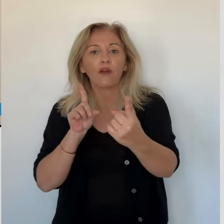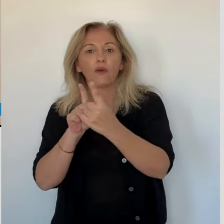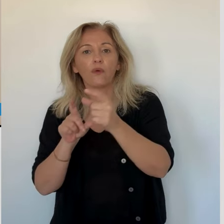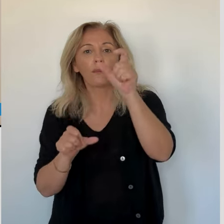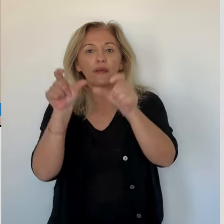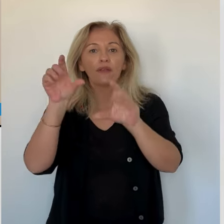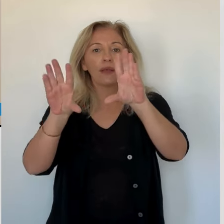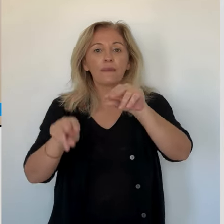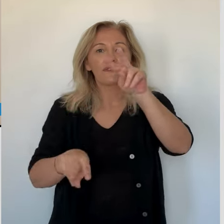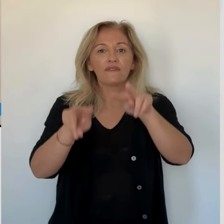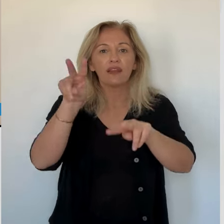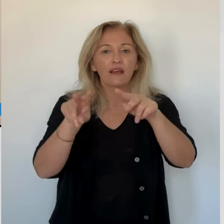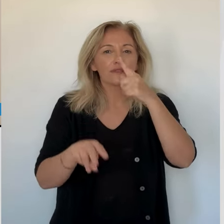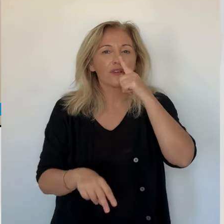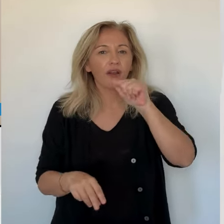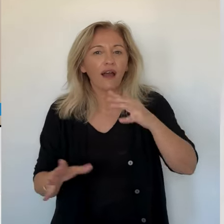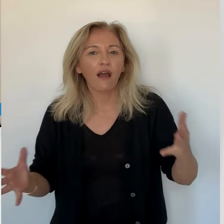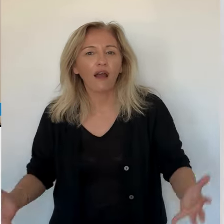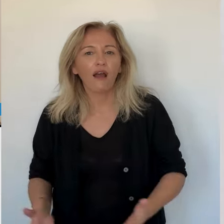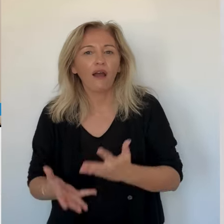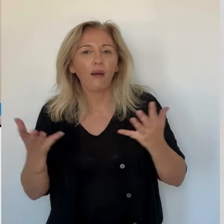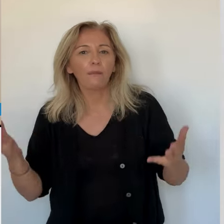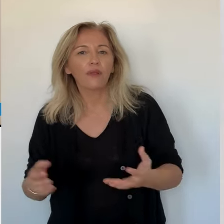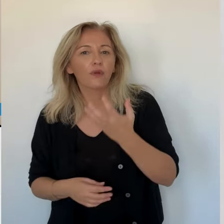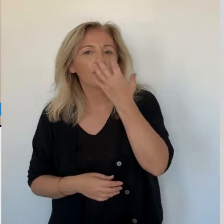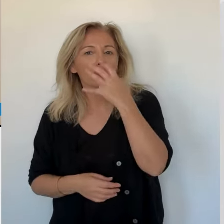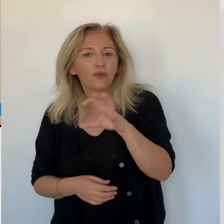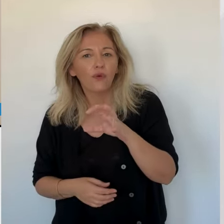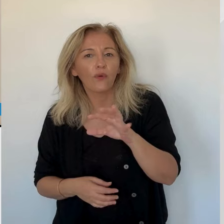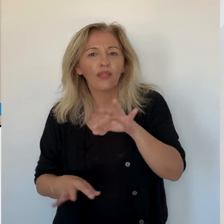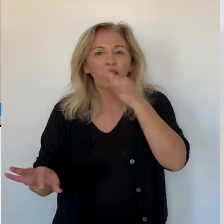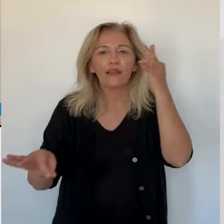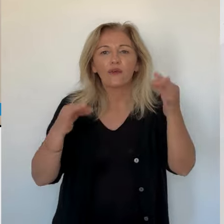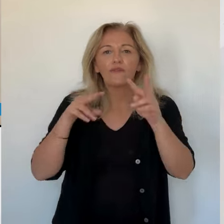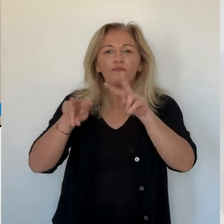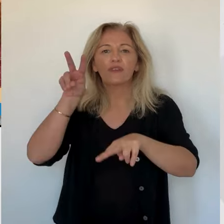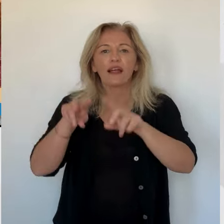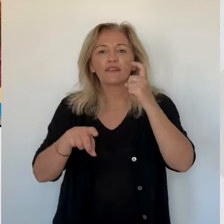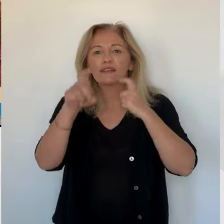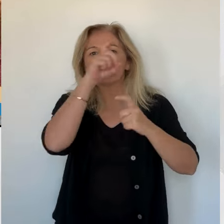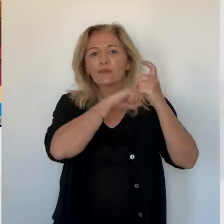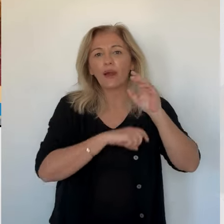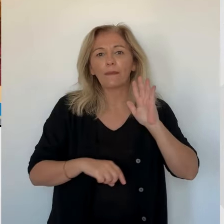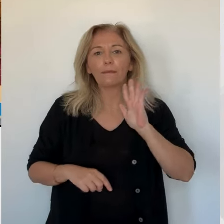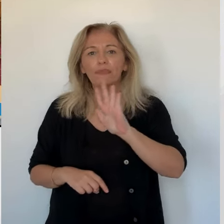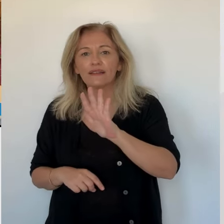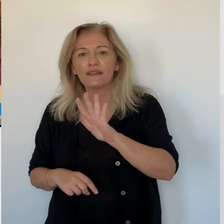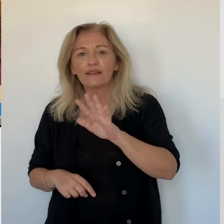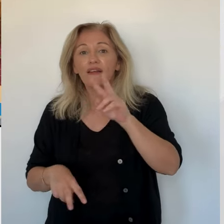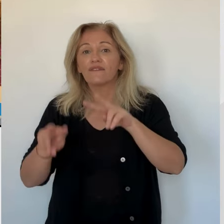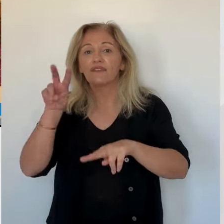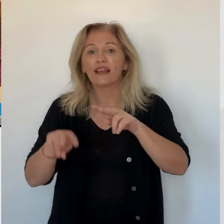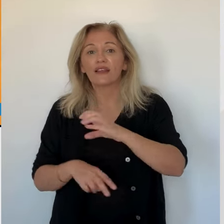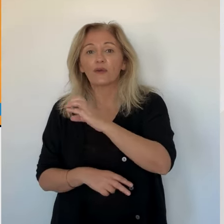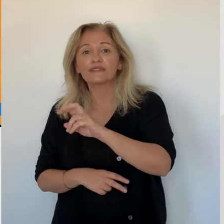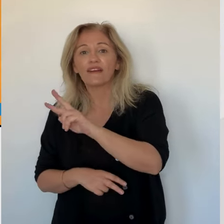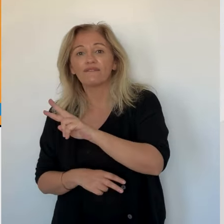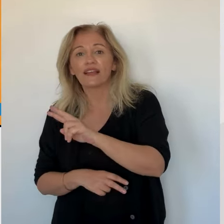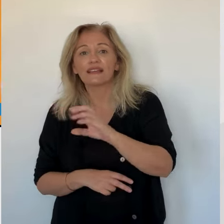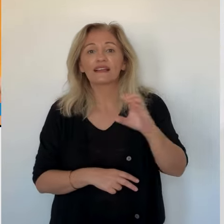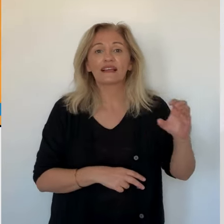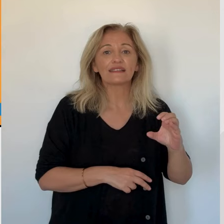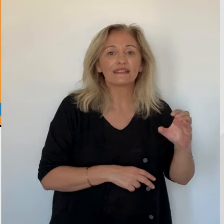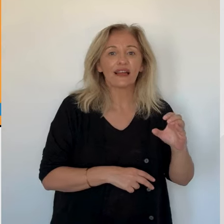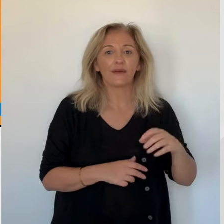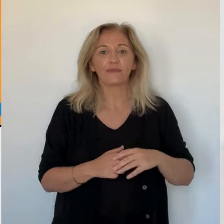convivialité, de l'authenticité, de ce que peuvent représenter nos villages de Costa Verre et de Castellinic. Via Patrimonia est un programme de